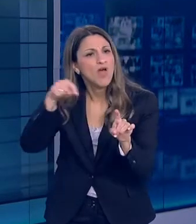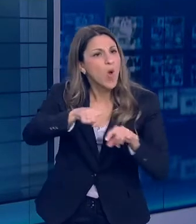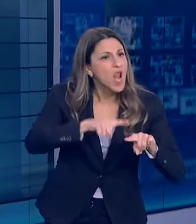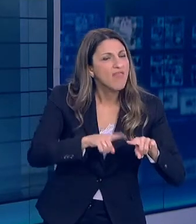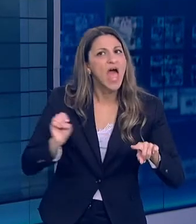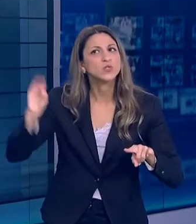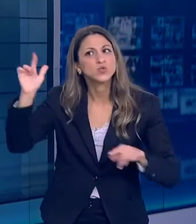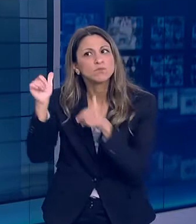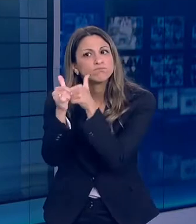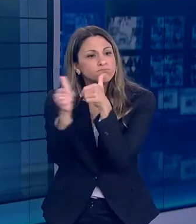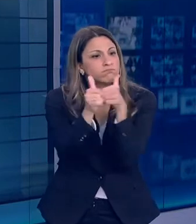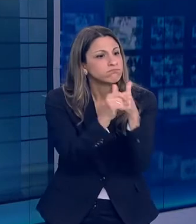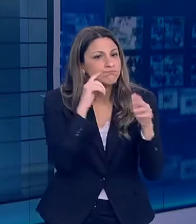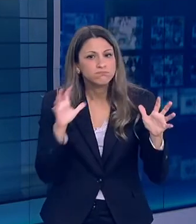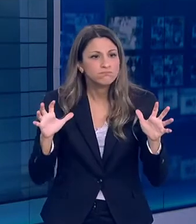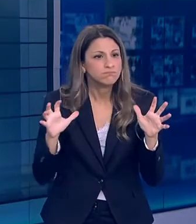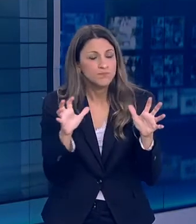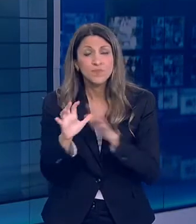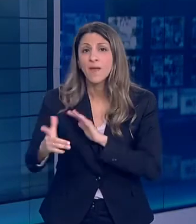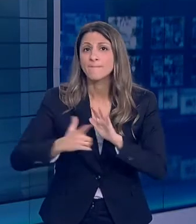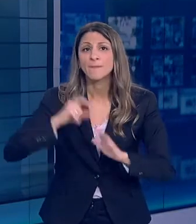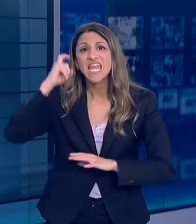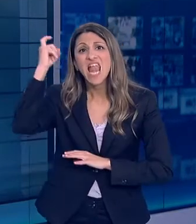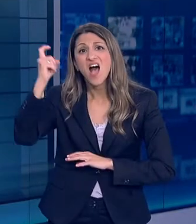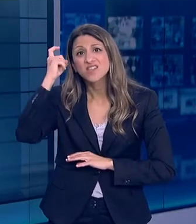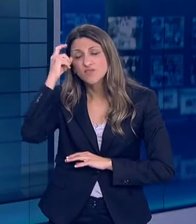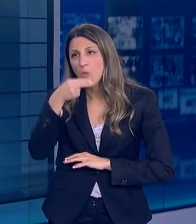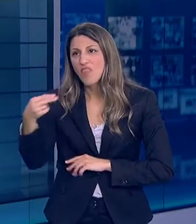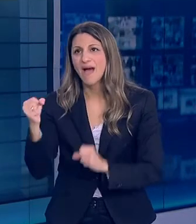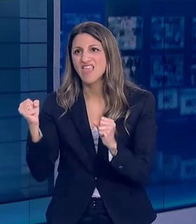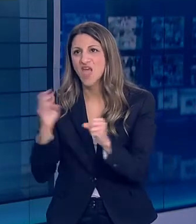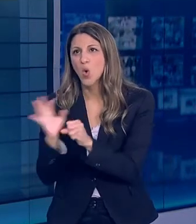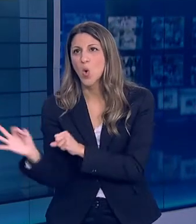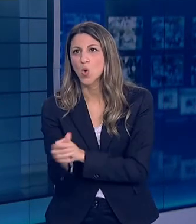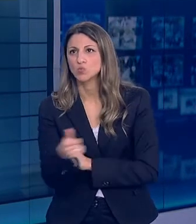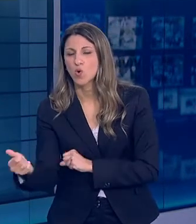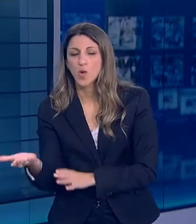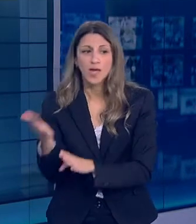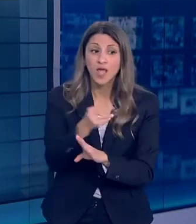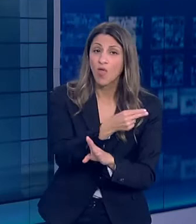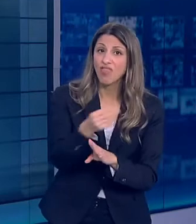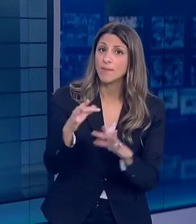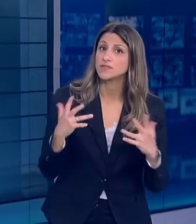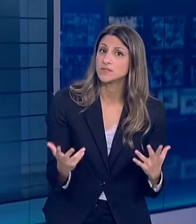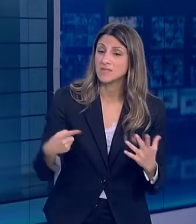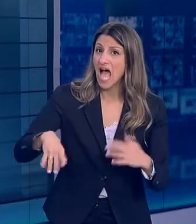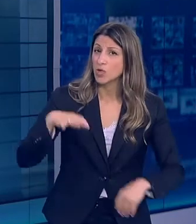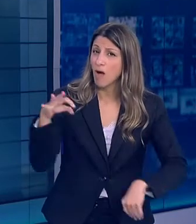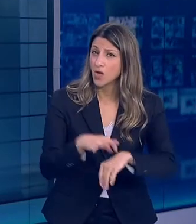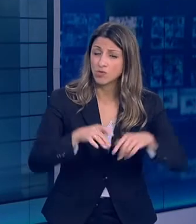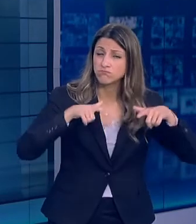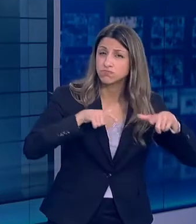Πρέπει τώρα, εκτός από τον ιό να σκεφτόμαστε όλο και περισσότερο και άλλους τομείς υγείας για την ανάγκη για τη συνέχιση της φροντίδας των ασθενών